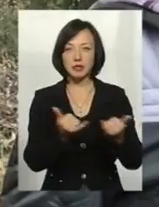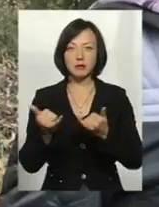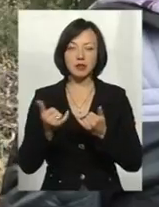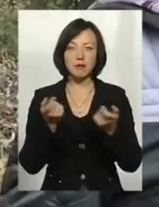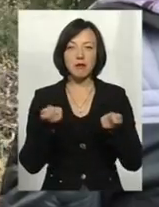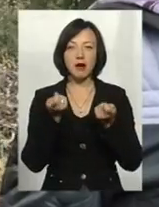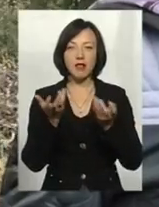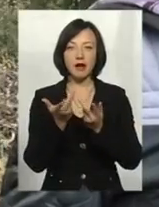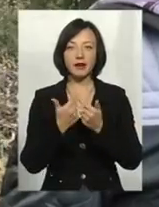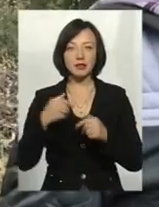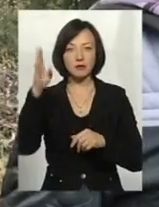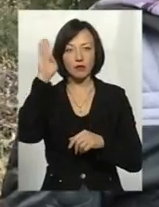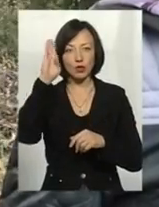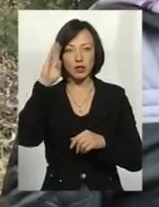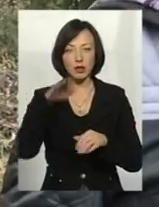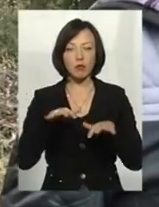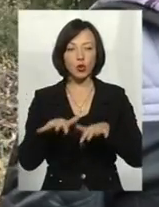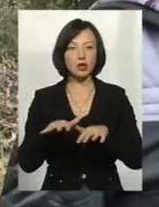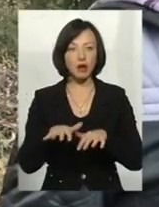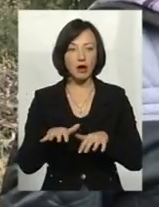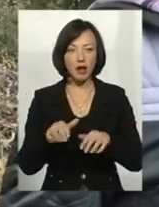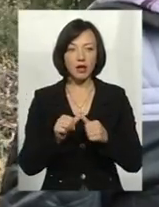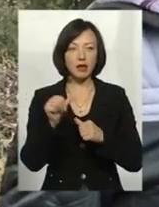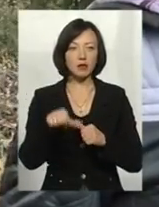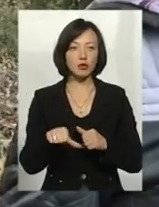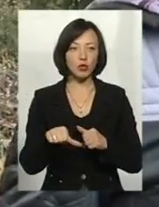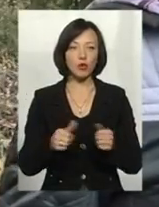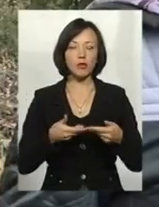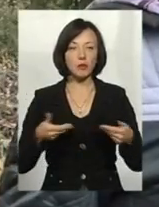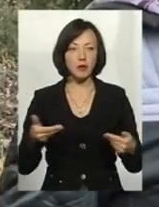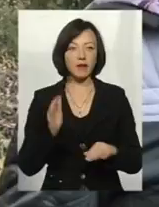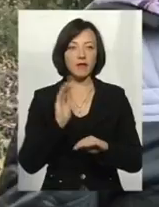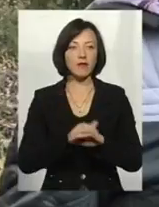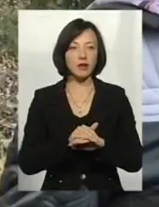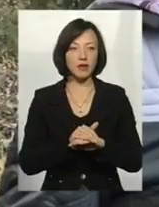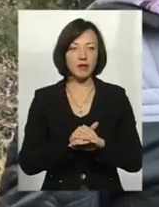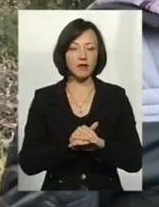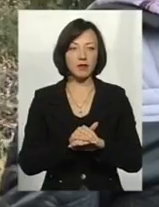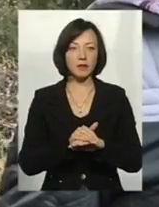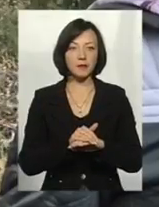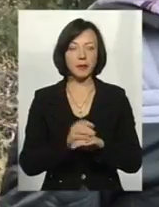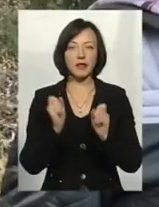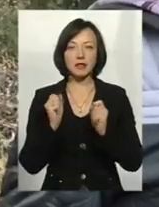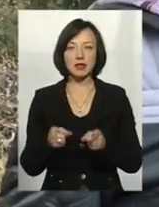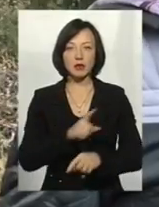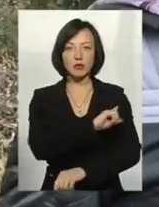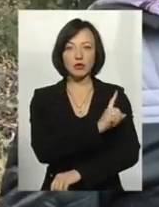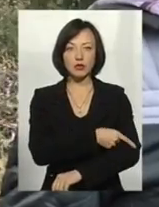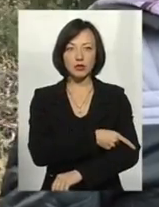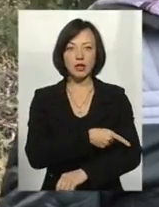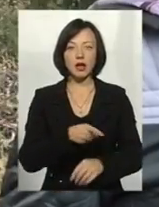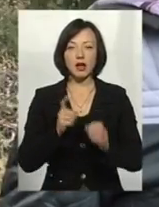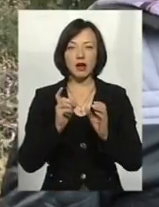дуже мала кількість води протікає. Крім того, ми виявили досить потужний скид зливової